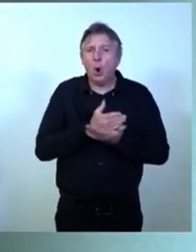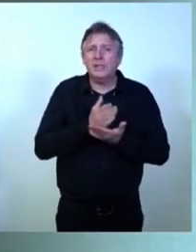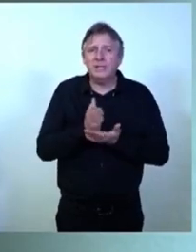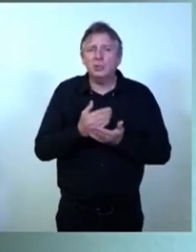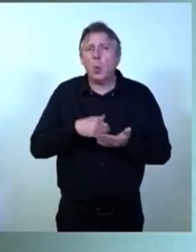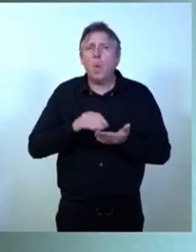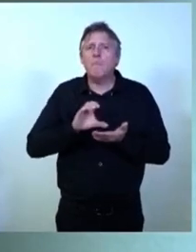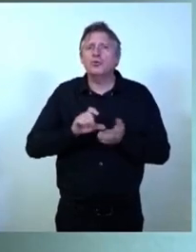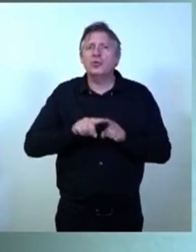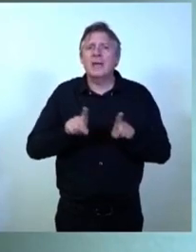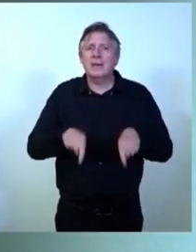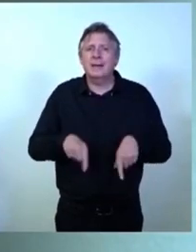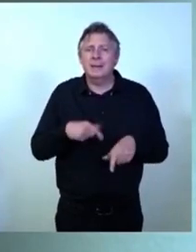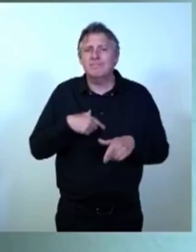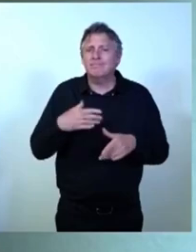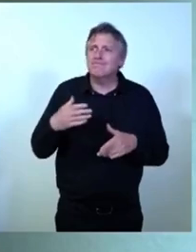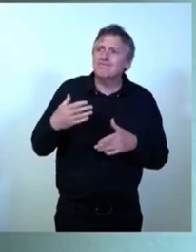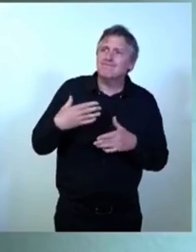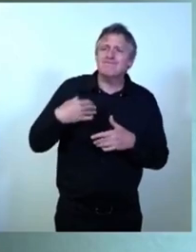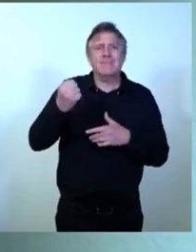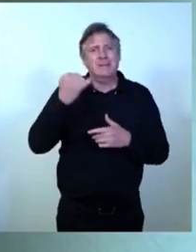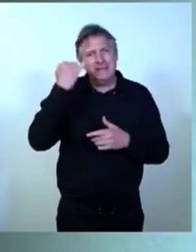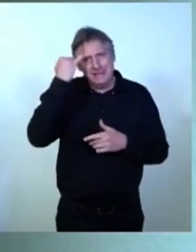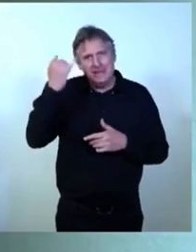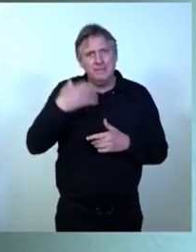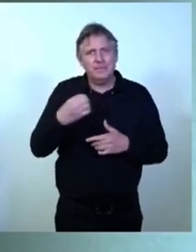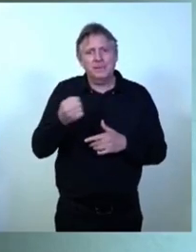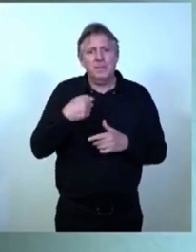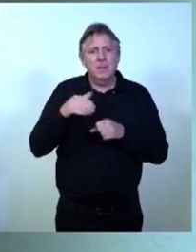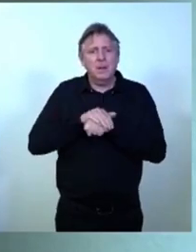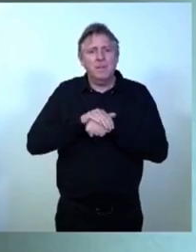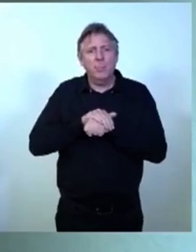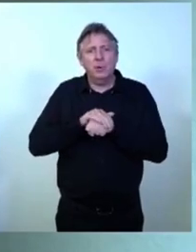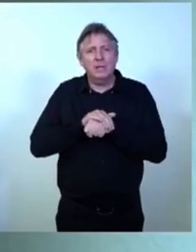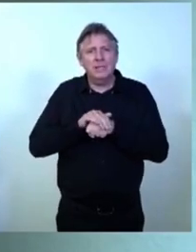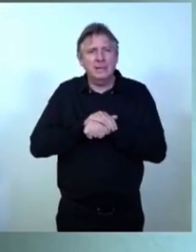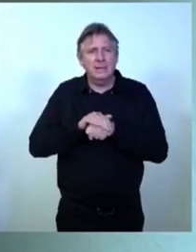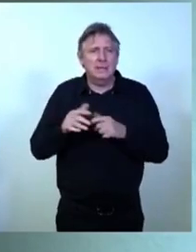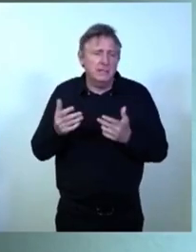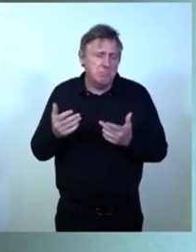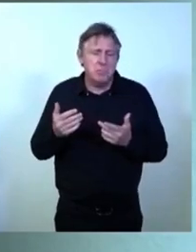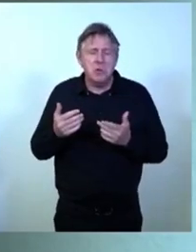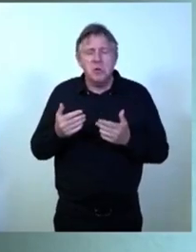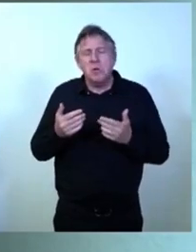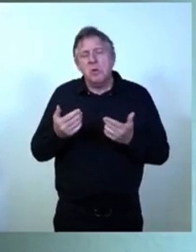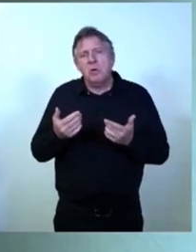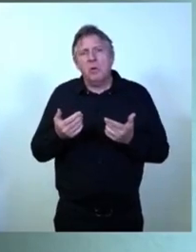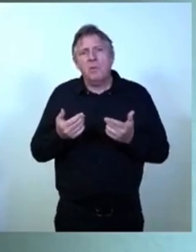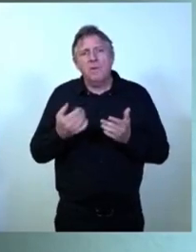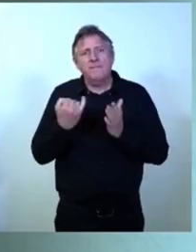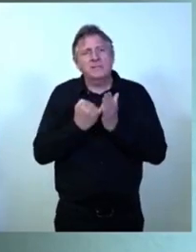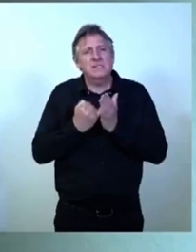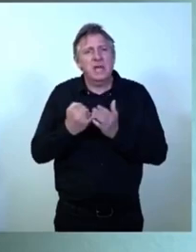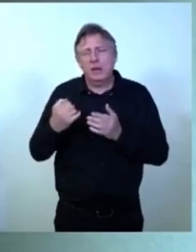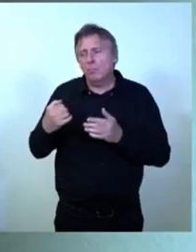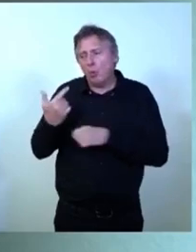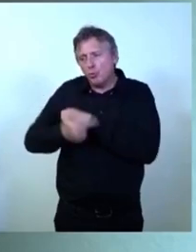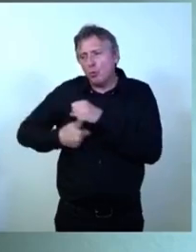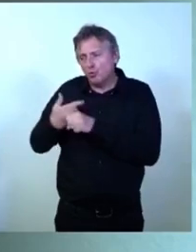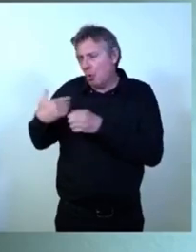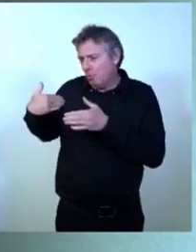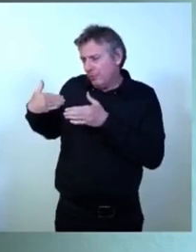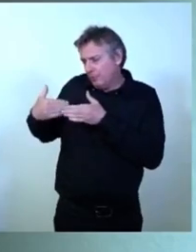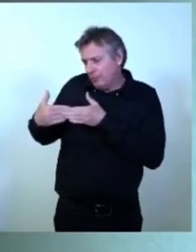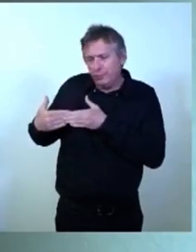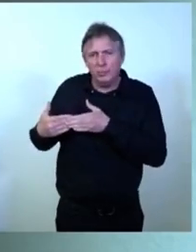'inscrivait d'ailleurs dans la politique fiscale que j'avais menée durant les deux derniers exercices budgétaires, à savoir une baisse des taux d'au moins